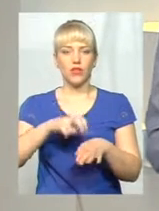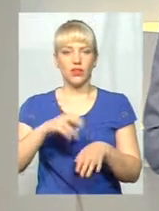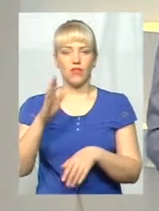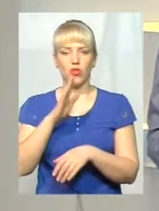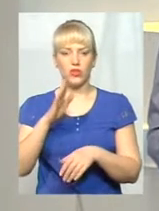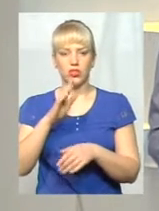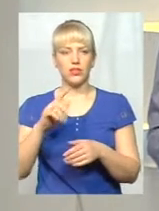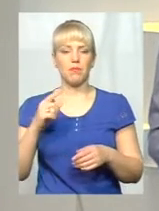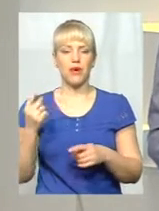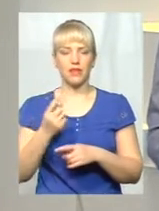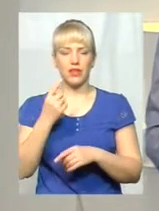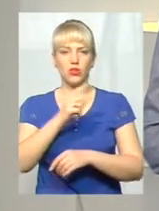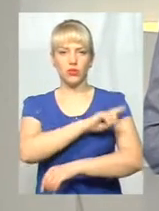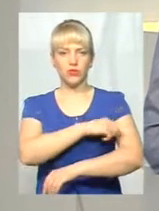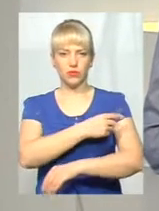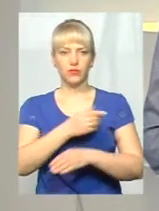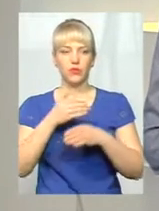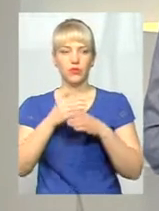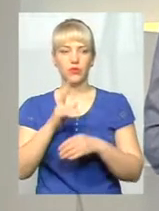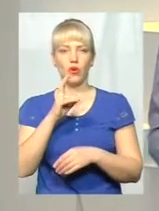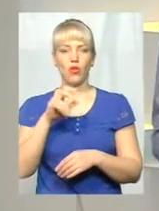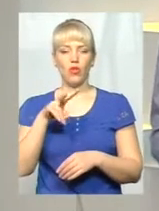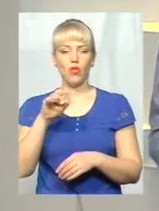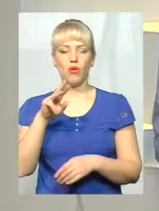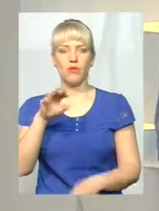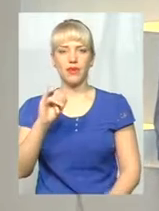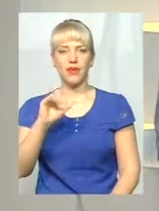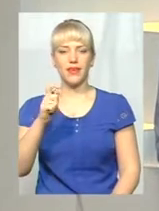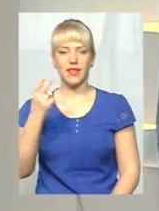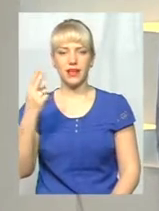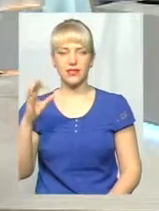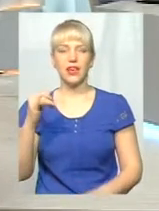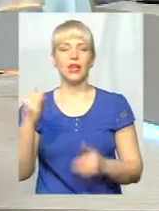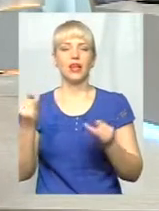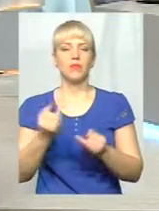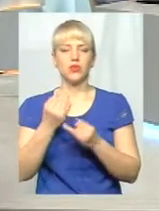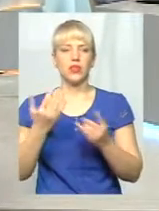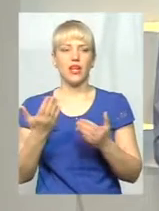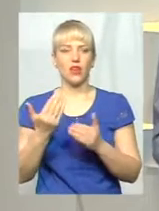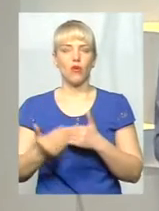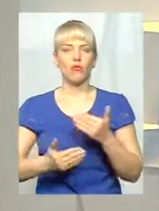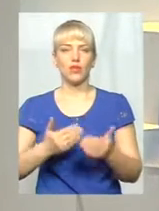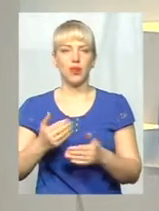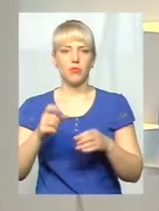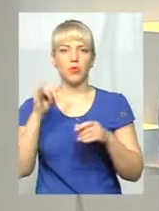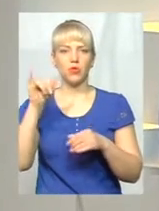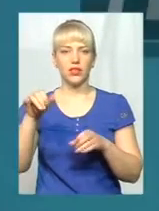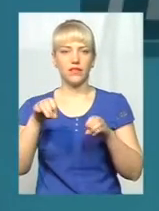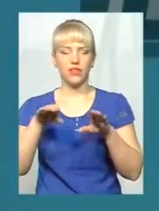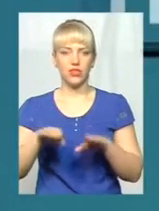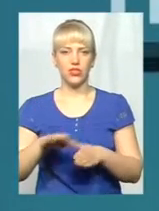первинно-медико-санітарної допомоги Анатолієм Коломійцем. І поцікавились, на якому етапі у них вирішення ситуації. Давайте послухаємо.